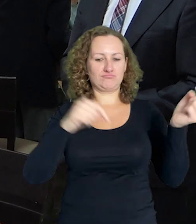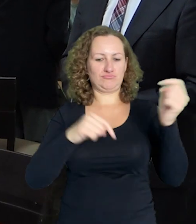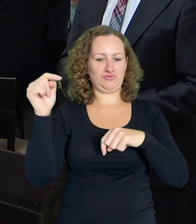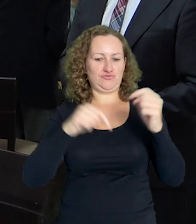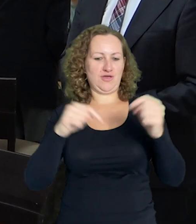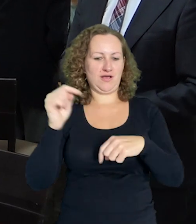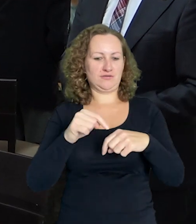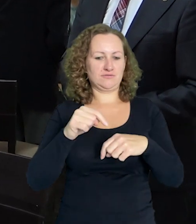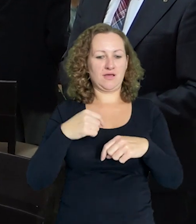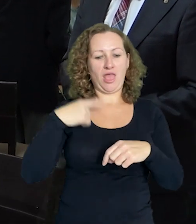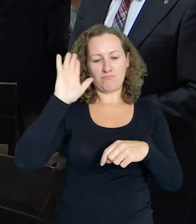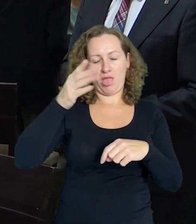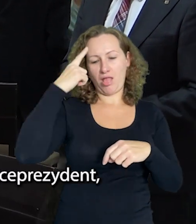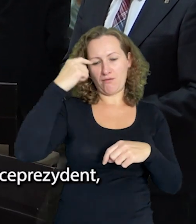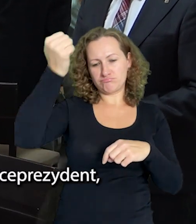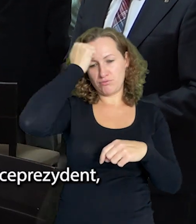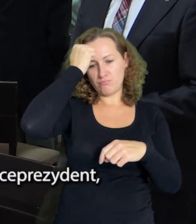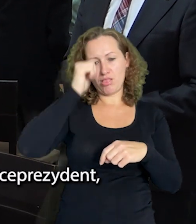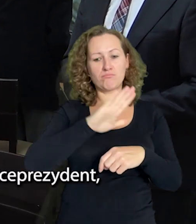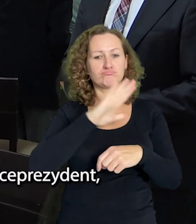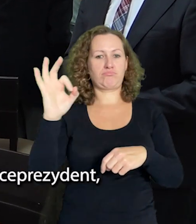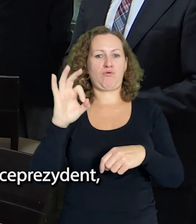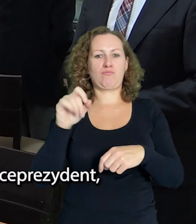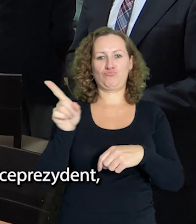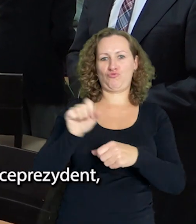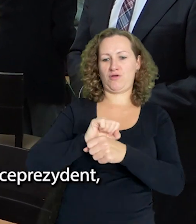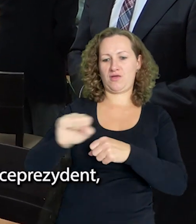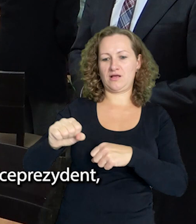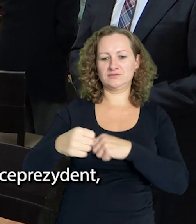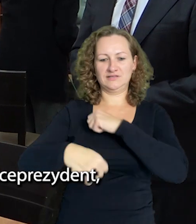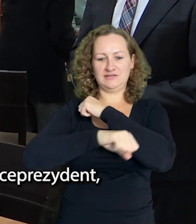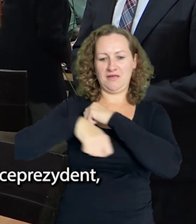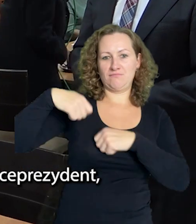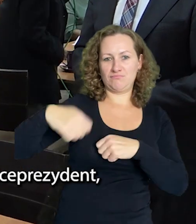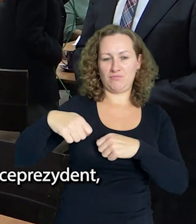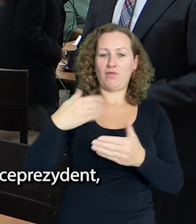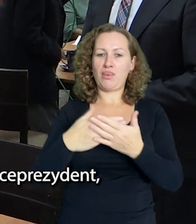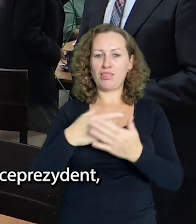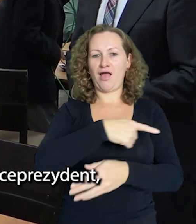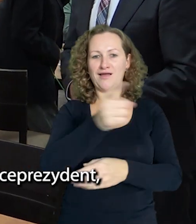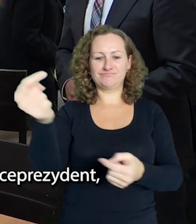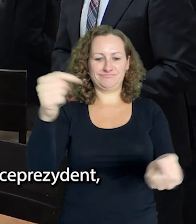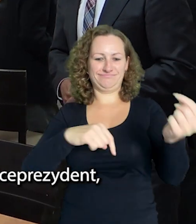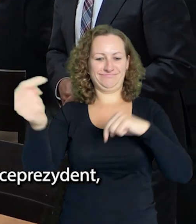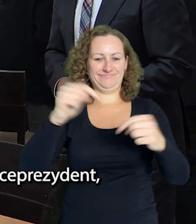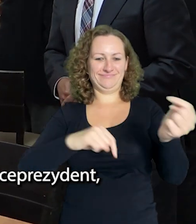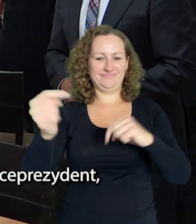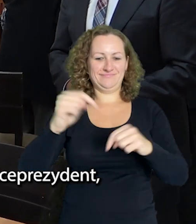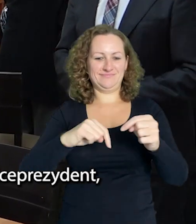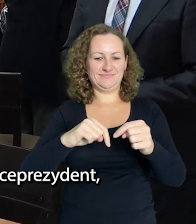tak solidarni jak dzisiaj. Ja będę o tym pamiętał, bo prawdę panu rezesku, że jest po